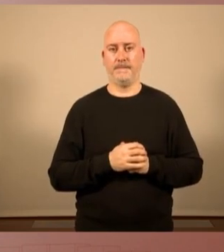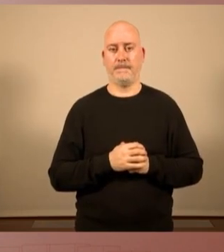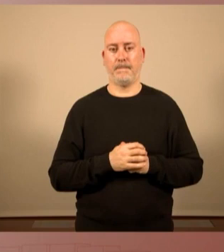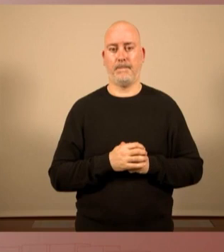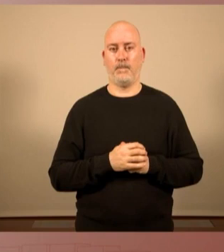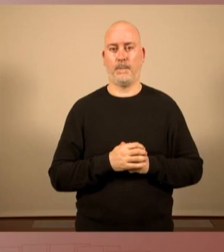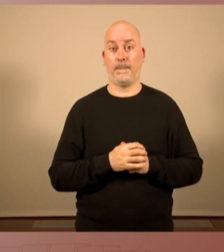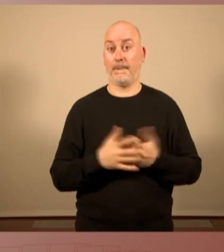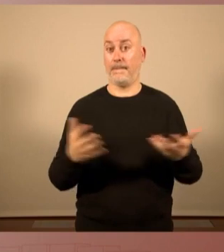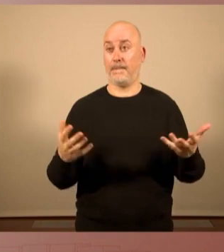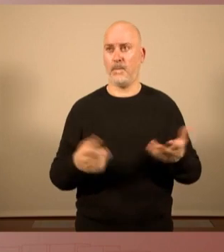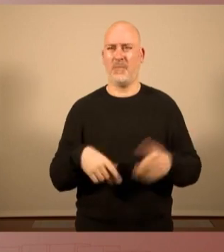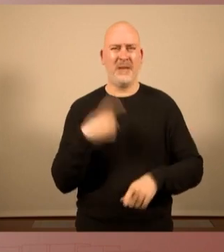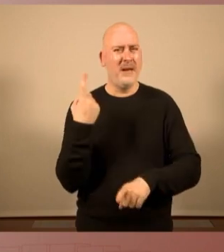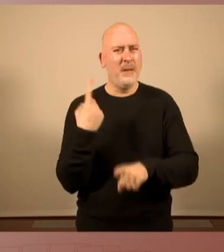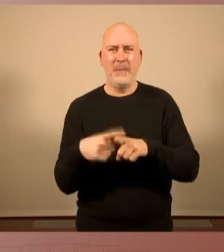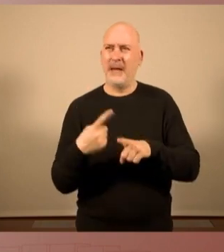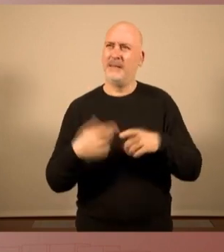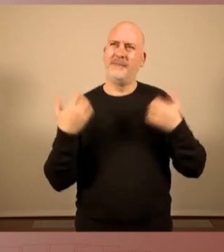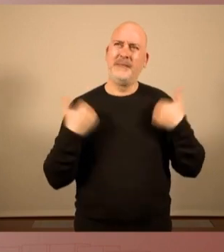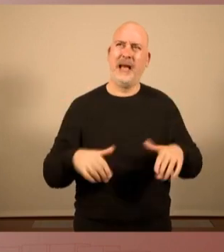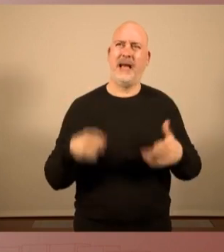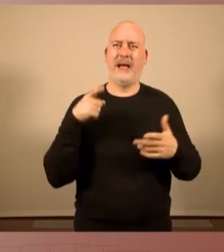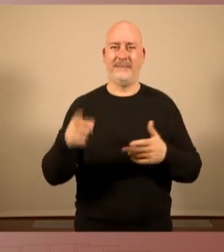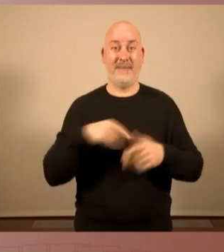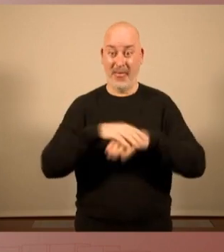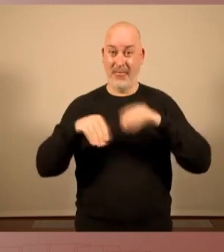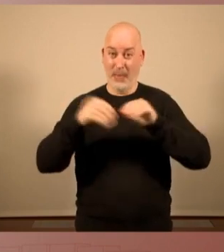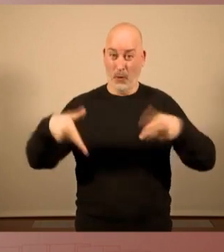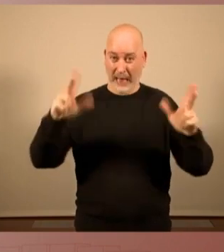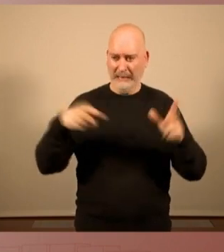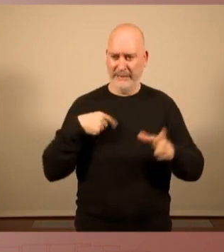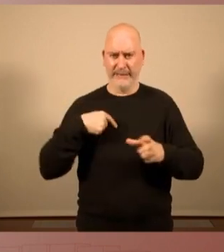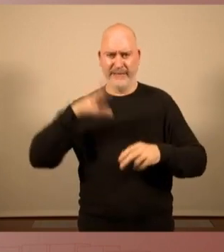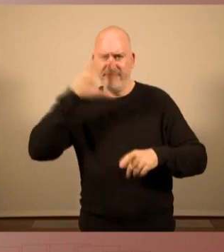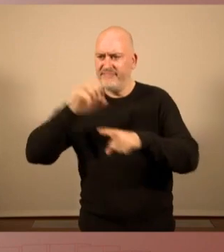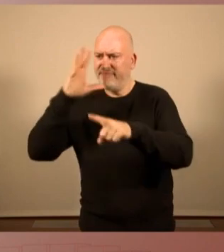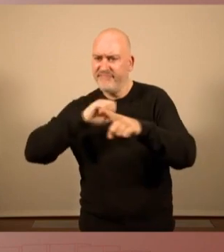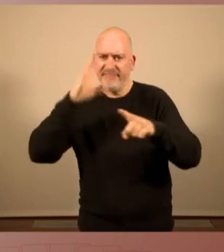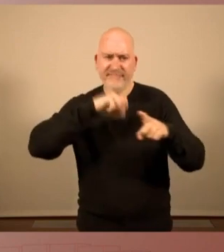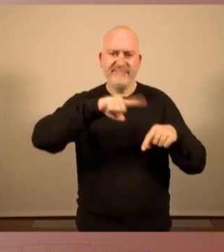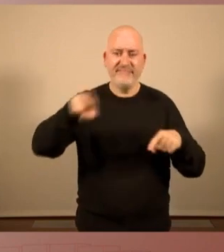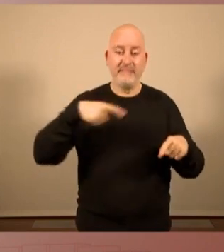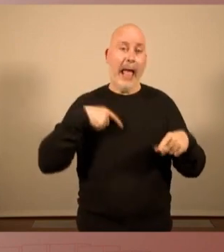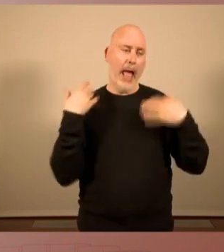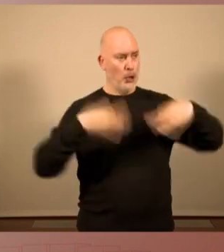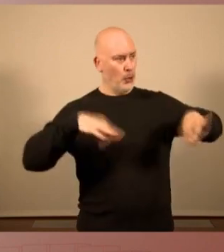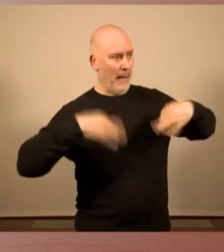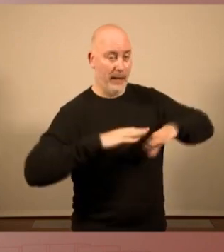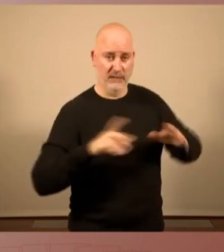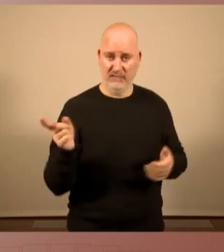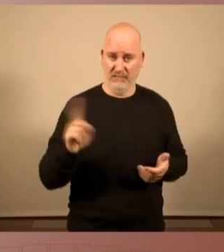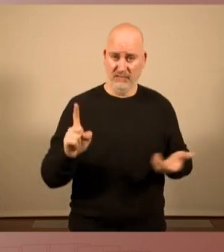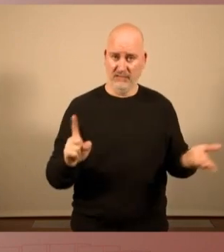Perquè ja n'hi ha prou de normalitzar anomalies democràtiques, perquè ja n'hi ha prou que sembli